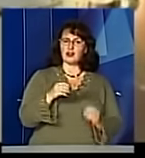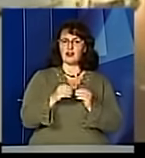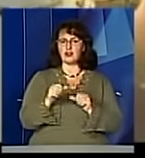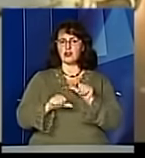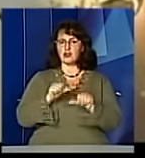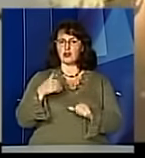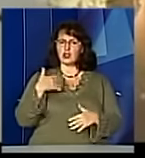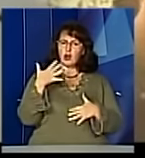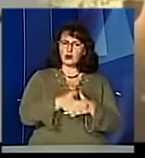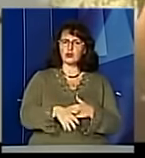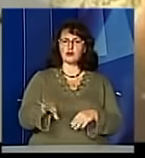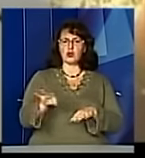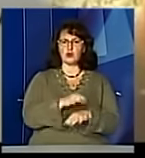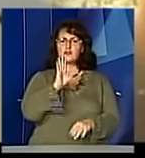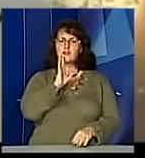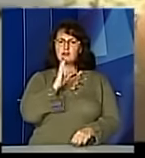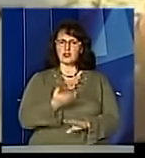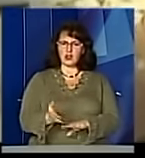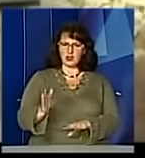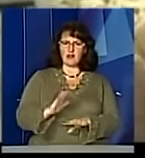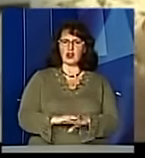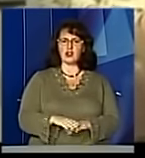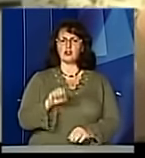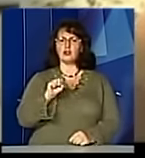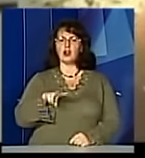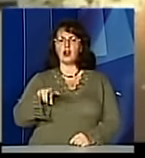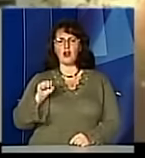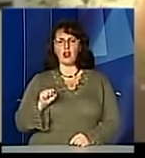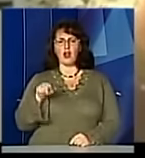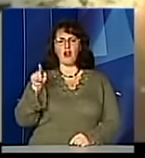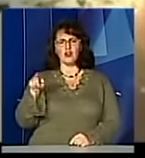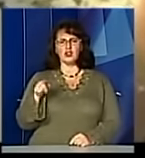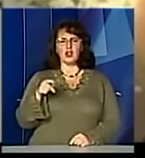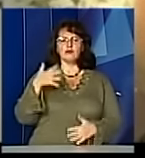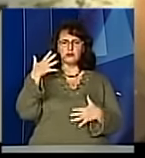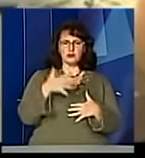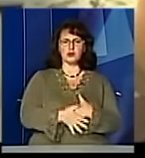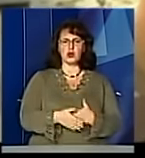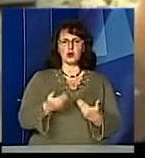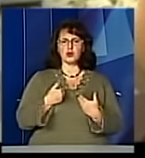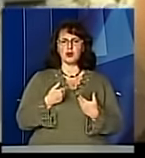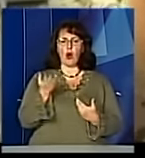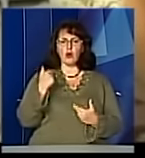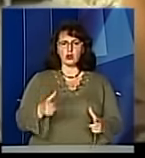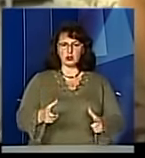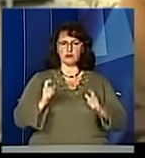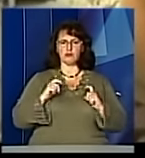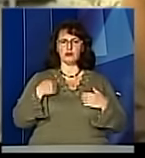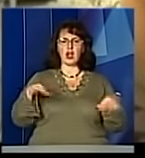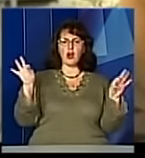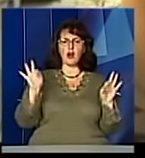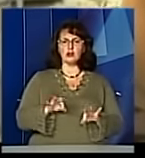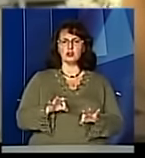Розумію, що дружині важко, але вона мене зрозуміла. Коли прийшла повістка, я відразу